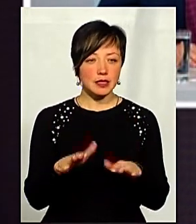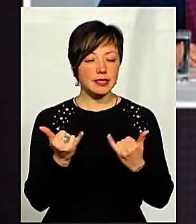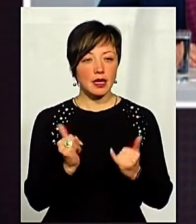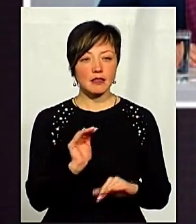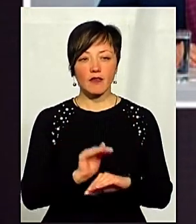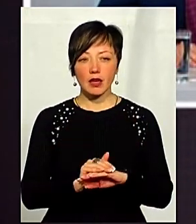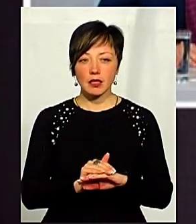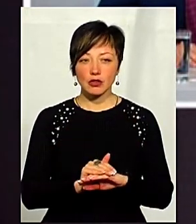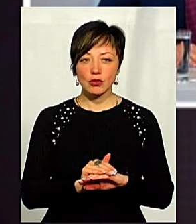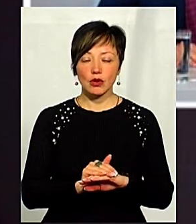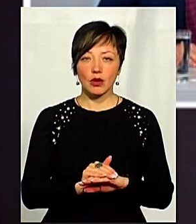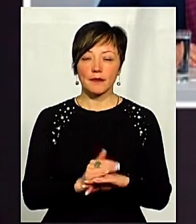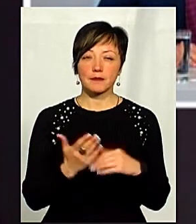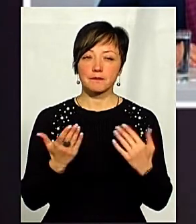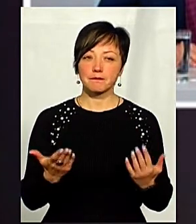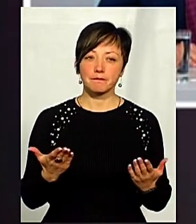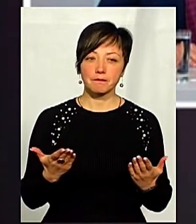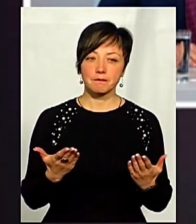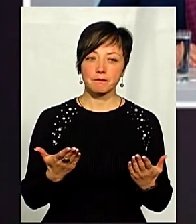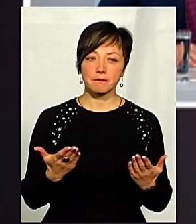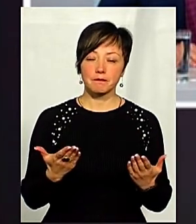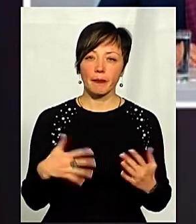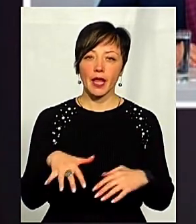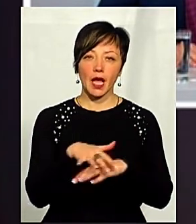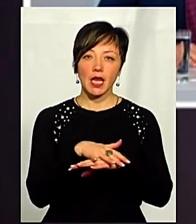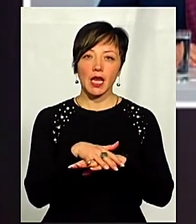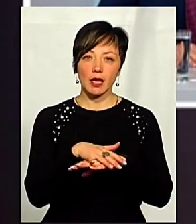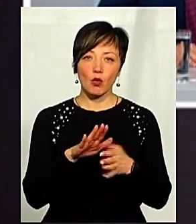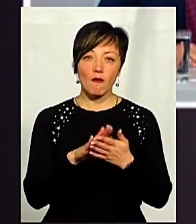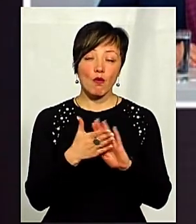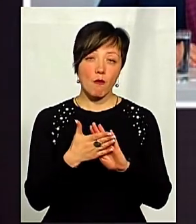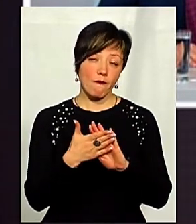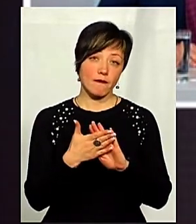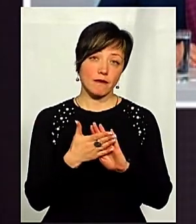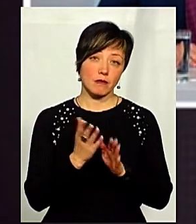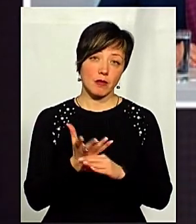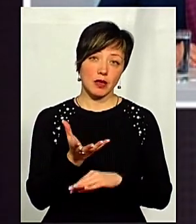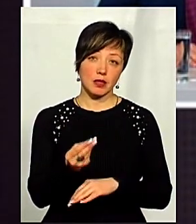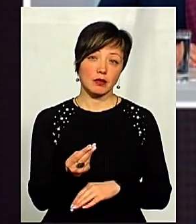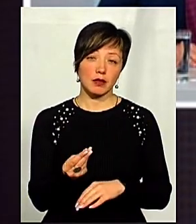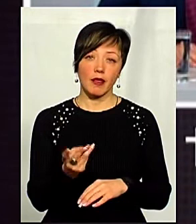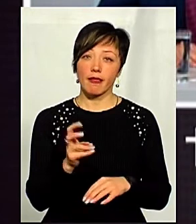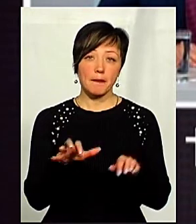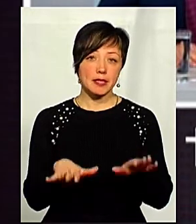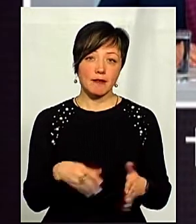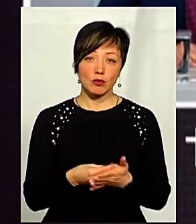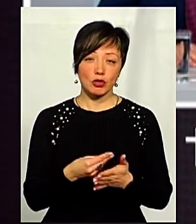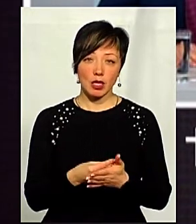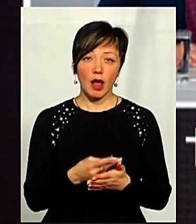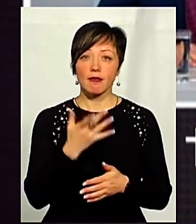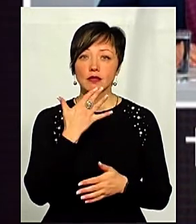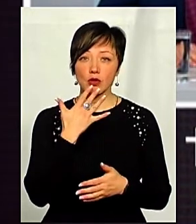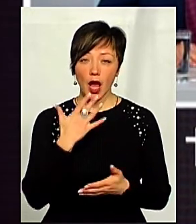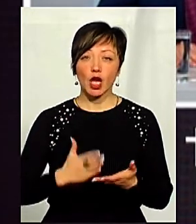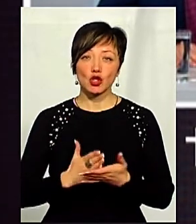Зараз фактично вони поставлені, скажімо так, умовно на ринкові рейки, і де буде платити їм, виходить, вже не місцевий бюджет, а